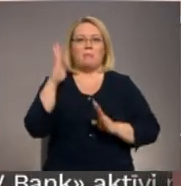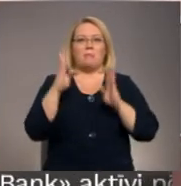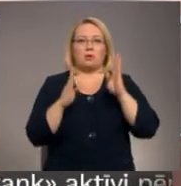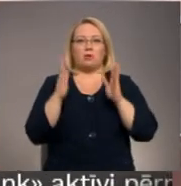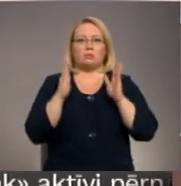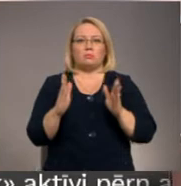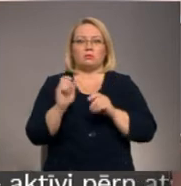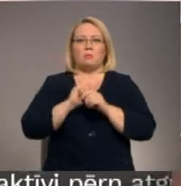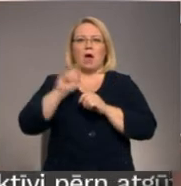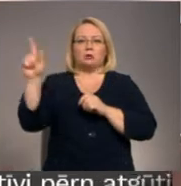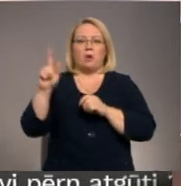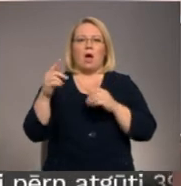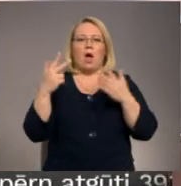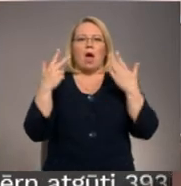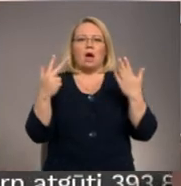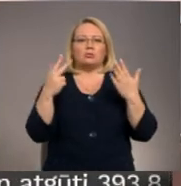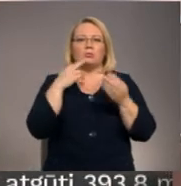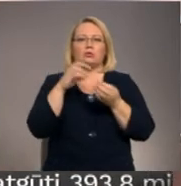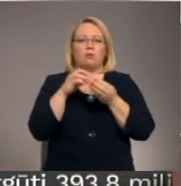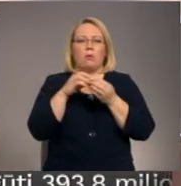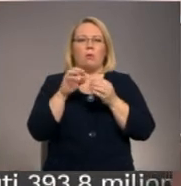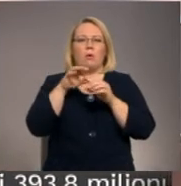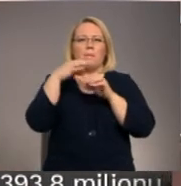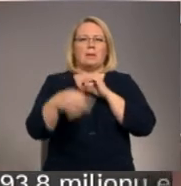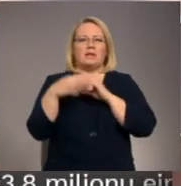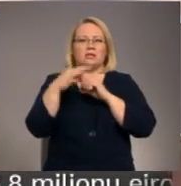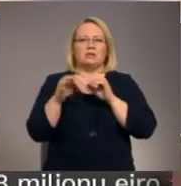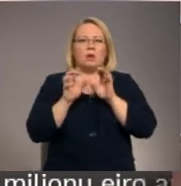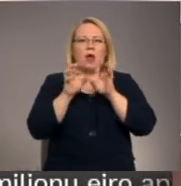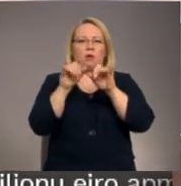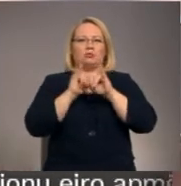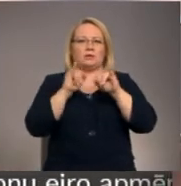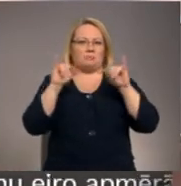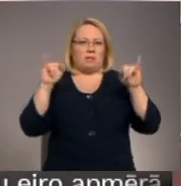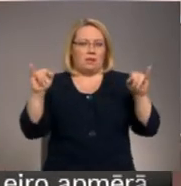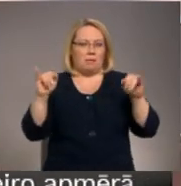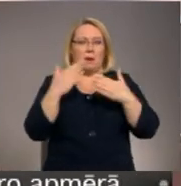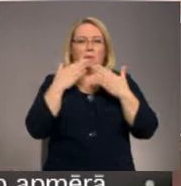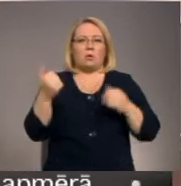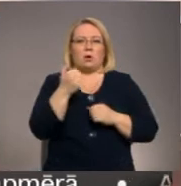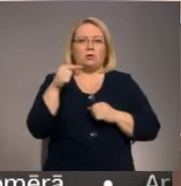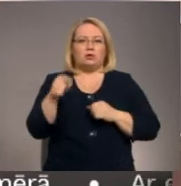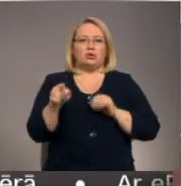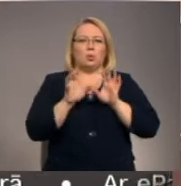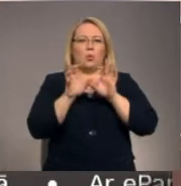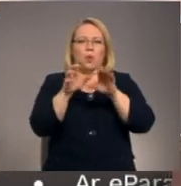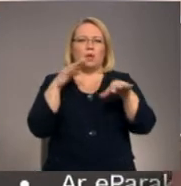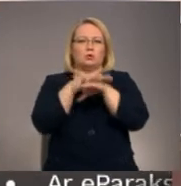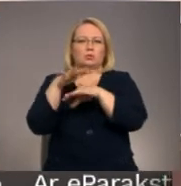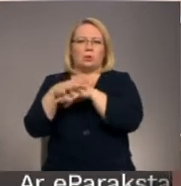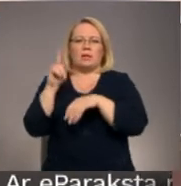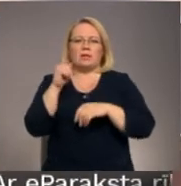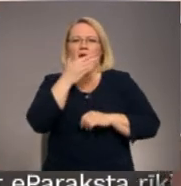gaidāms paaugstināca astoņu zubu mizgraužu izplatības risks. Pēdējos gados šis agresīvais kaitēklis uzbraukt ne tikai